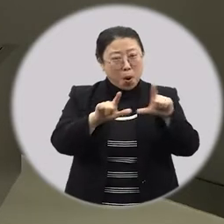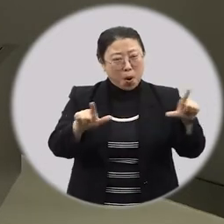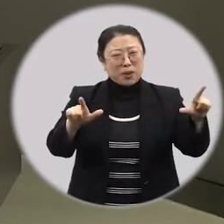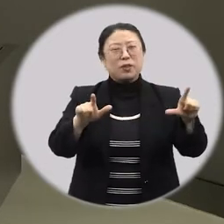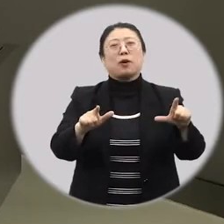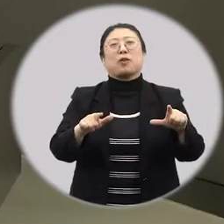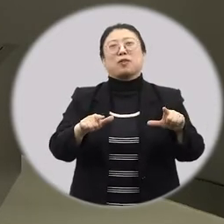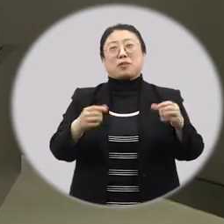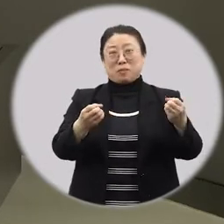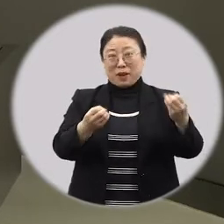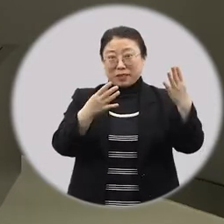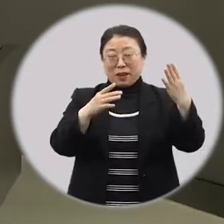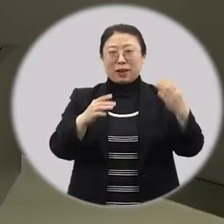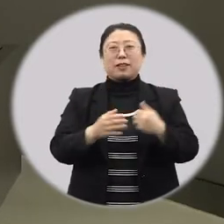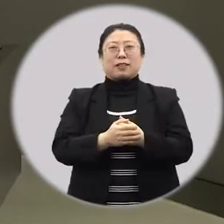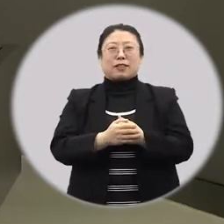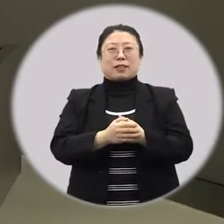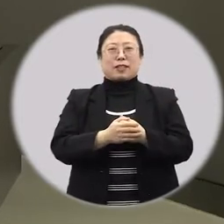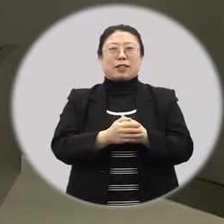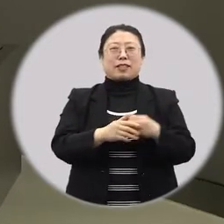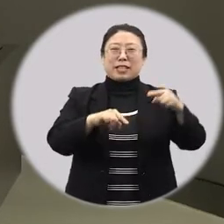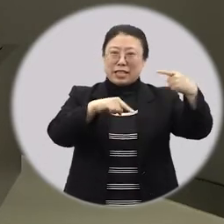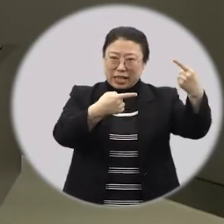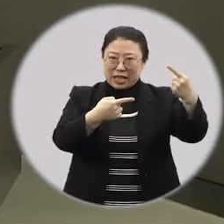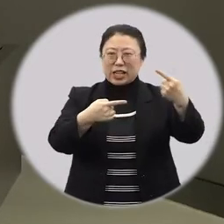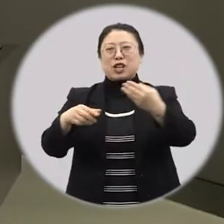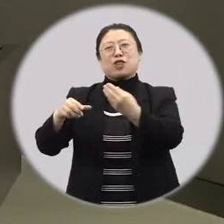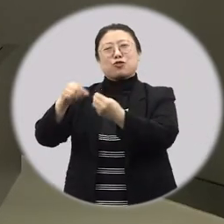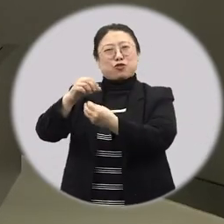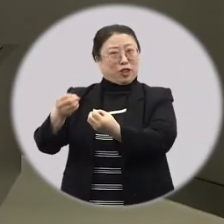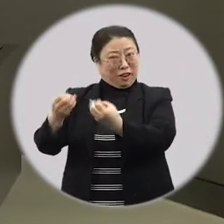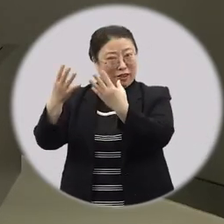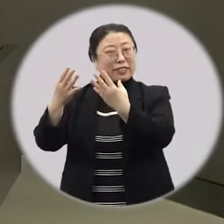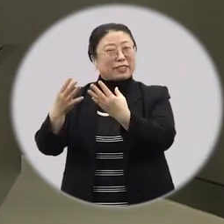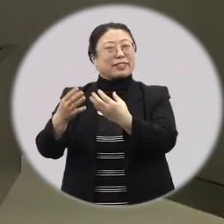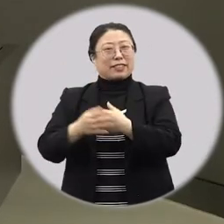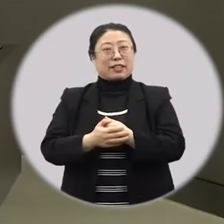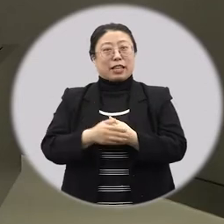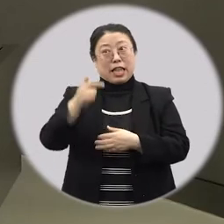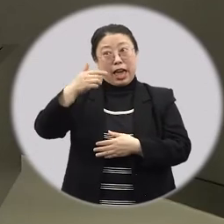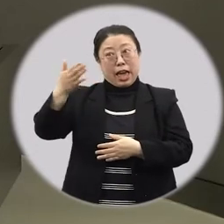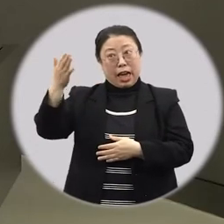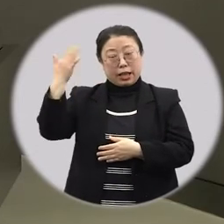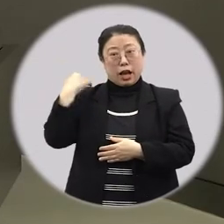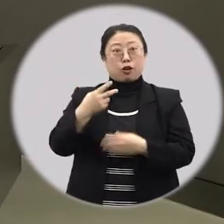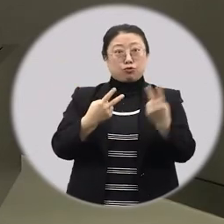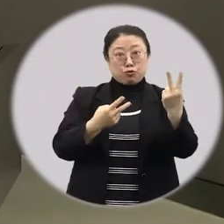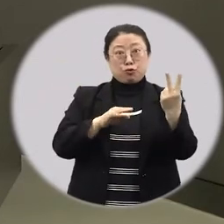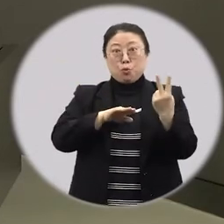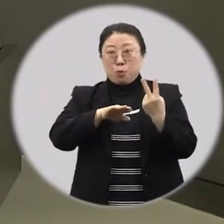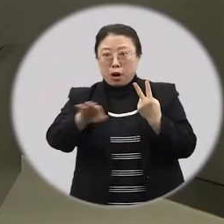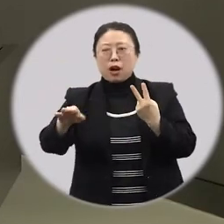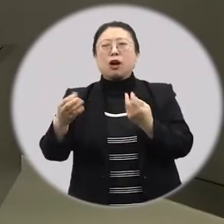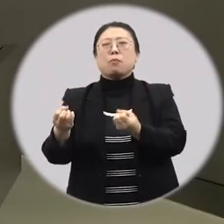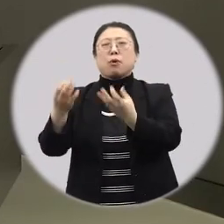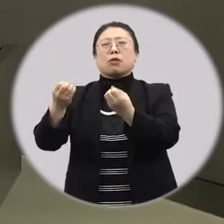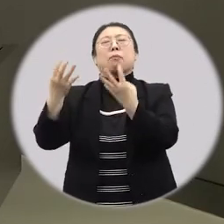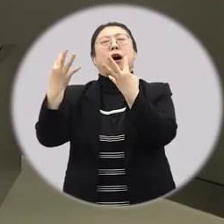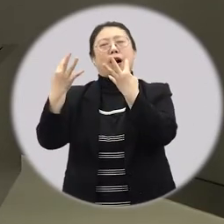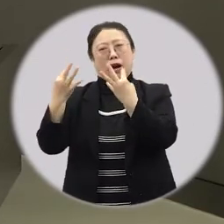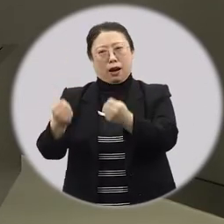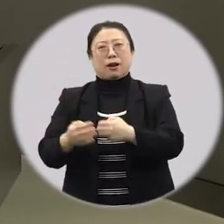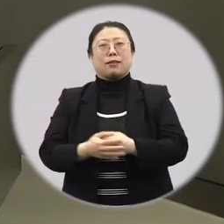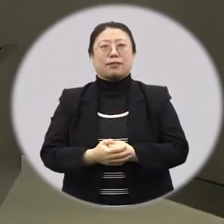명절이라고 하면 설과 추석을 떠올리죠? 그런데 옛날에는 설과 추석 외에도 명절이 많았어요.